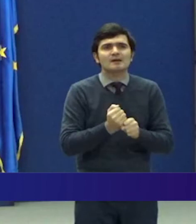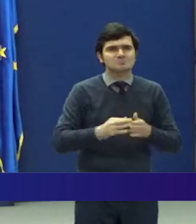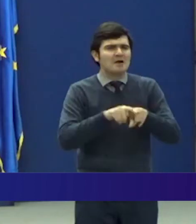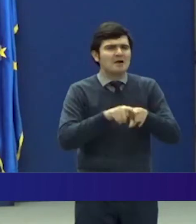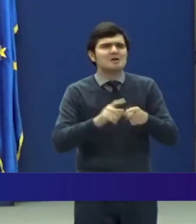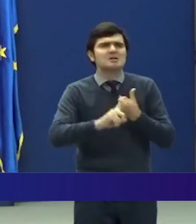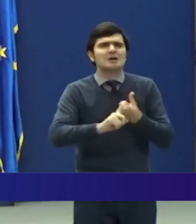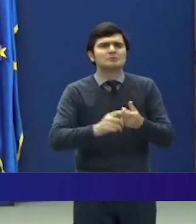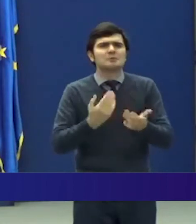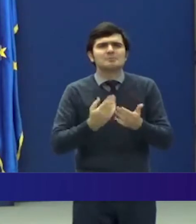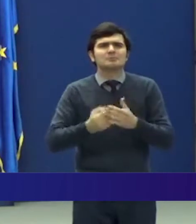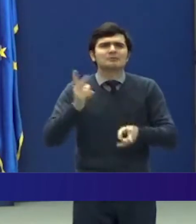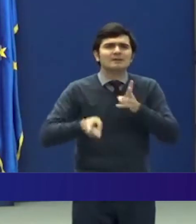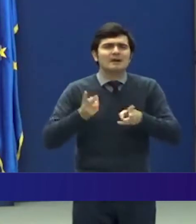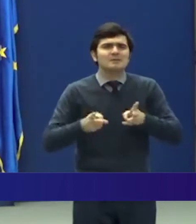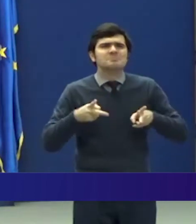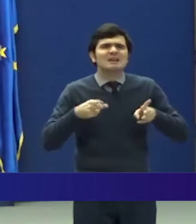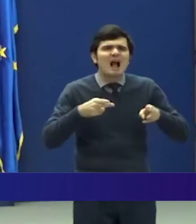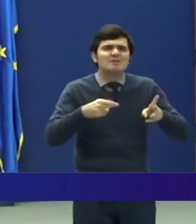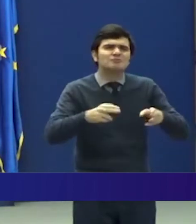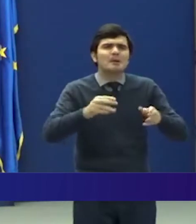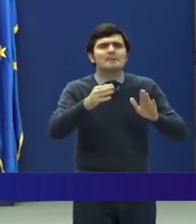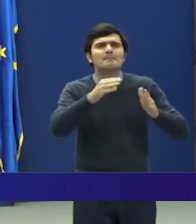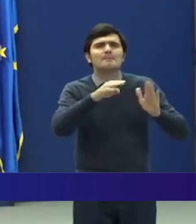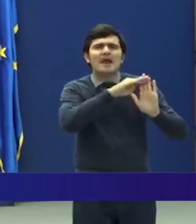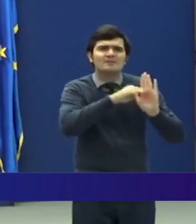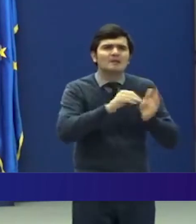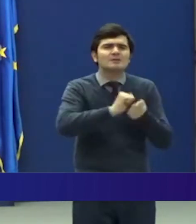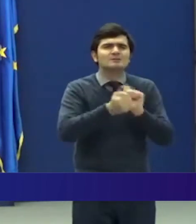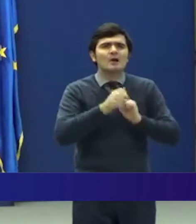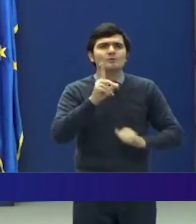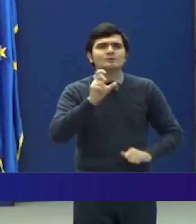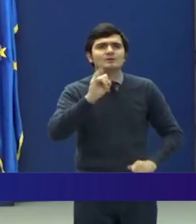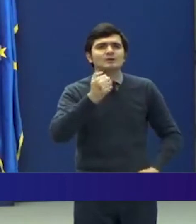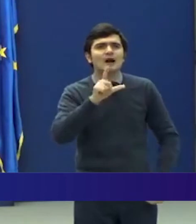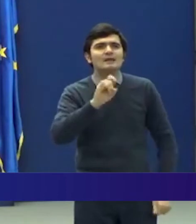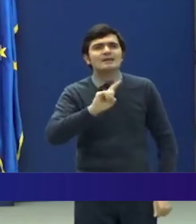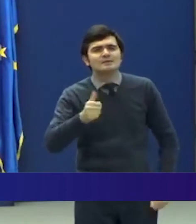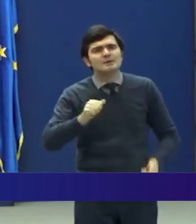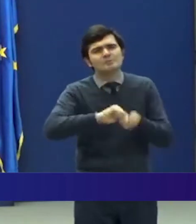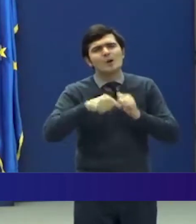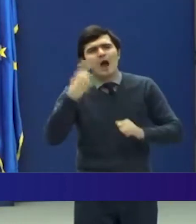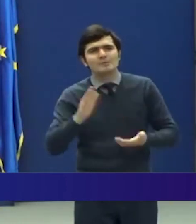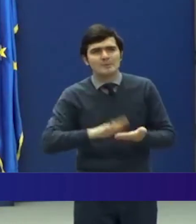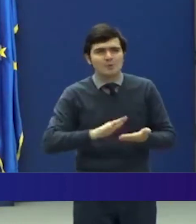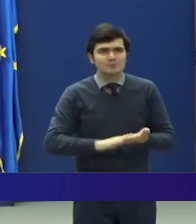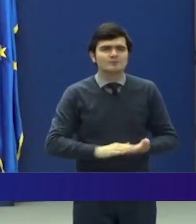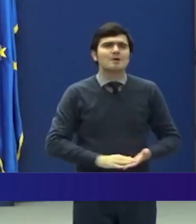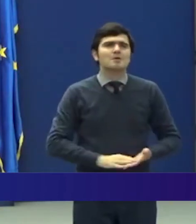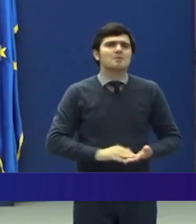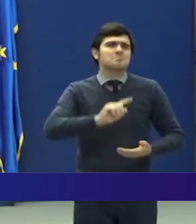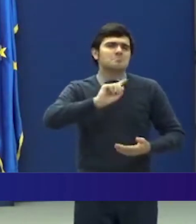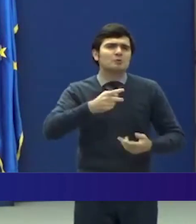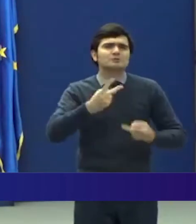tratamentele oncologice planificate, dializă sau alte motive similare, folosind